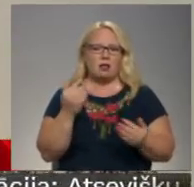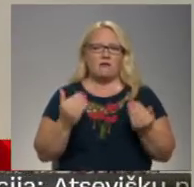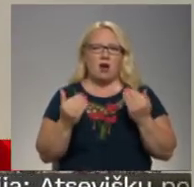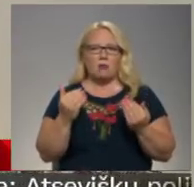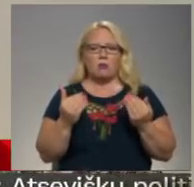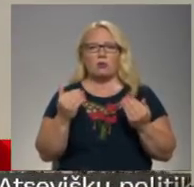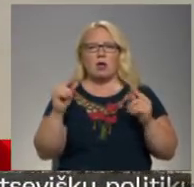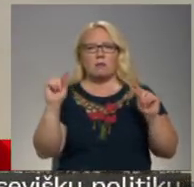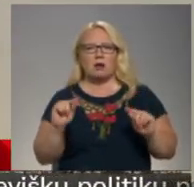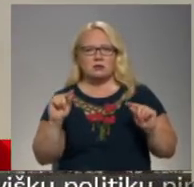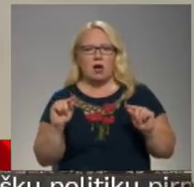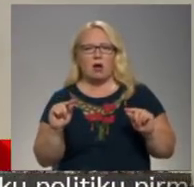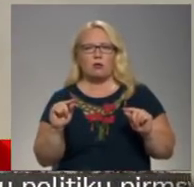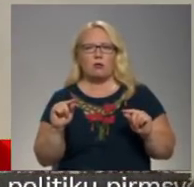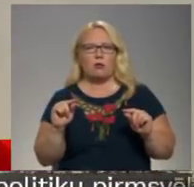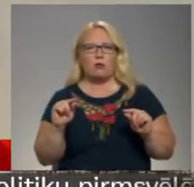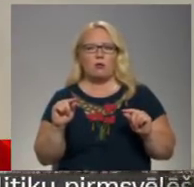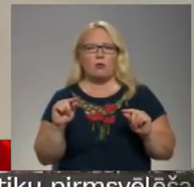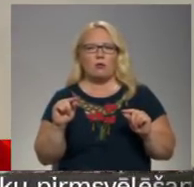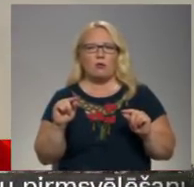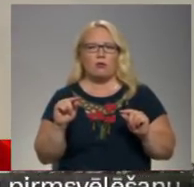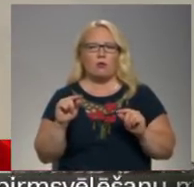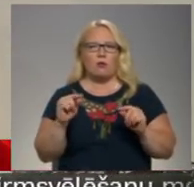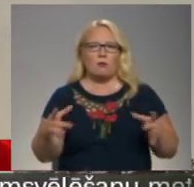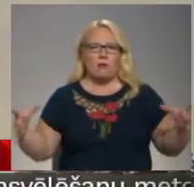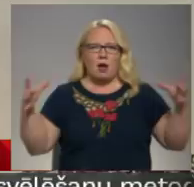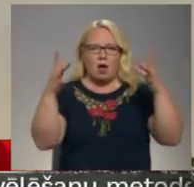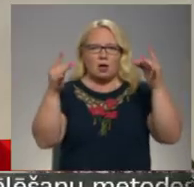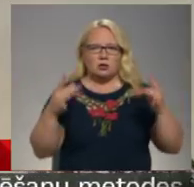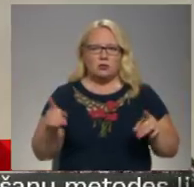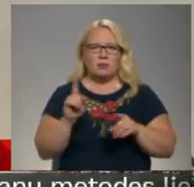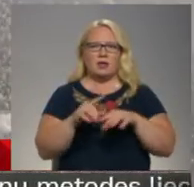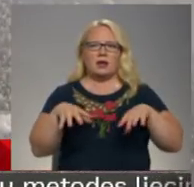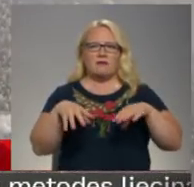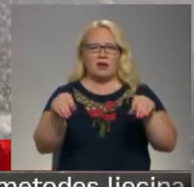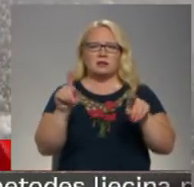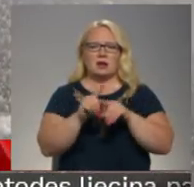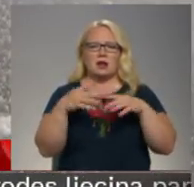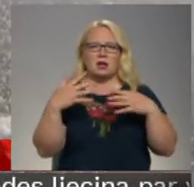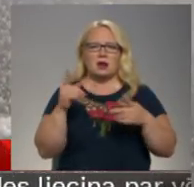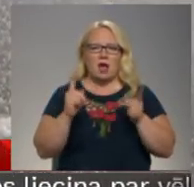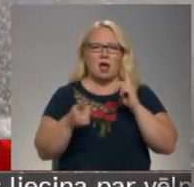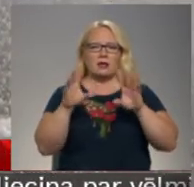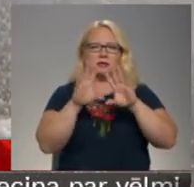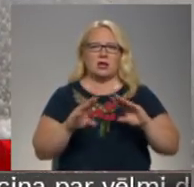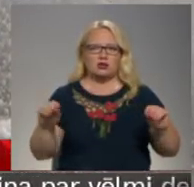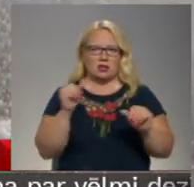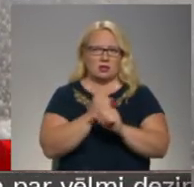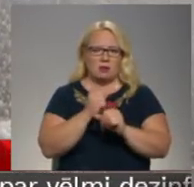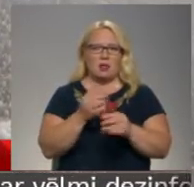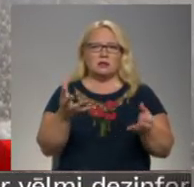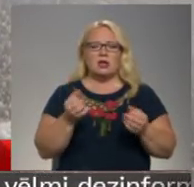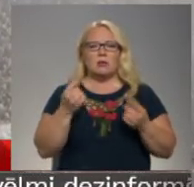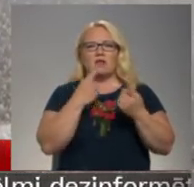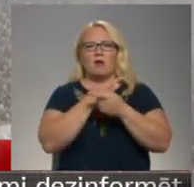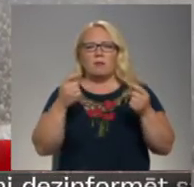druskāra mazāko piekaramo maisu, bet tomēr veica jau arī reāli dzēšanas darbus. Lai saņemt informāciju